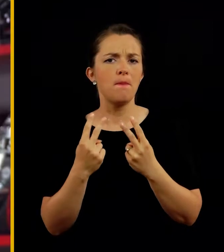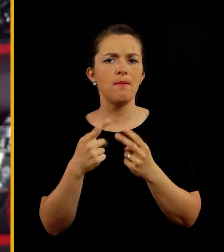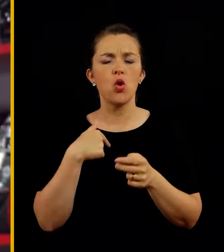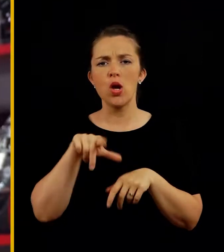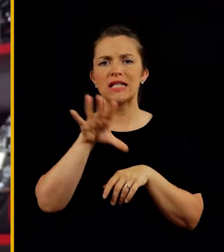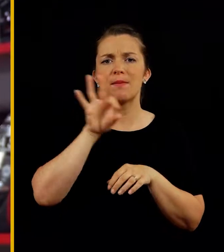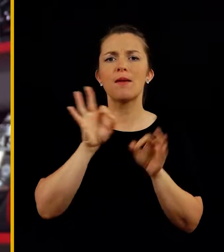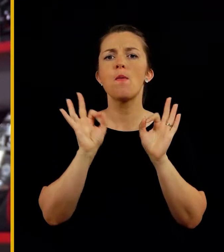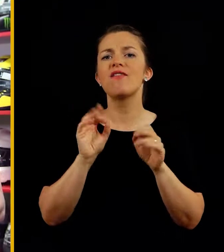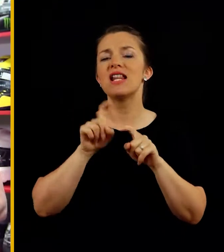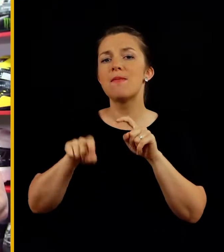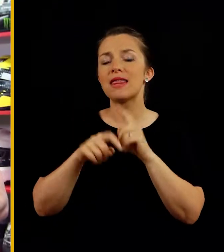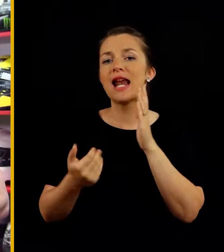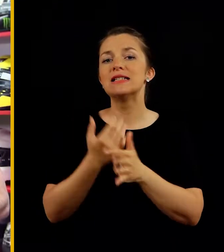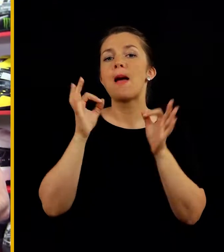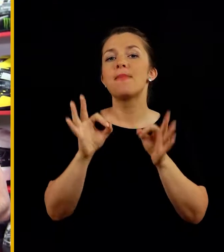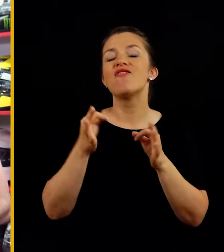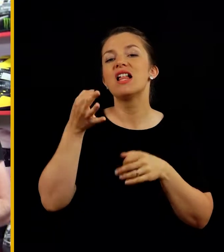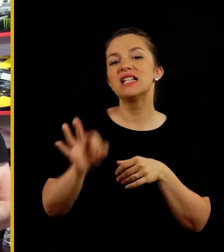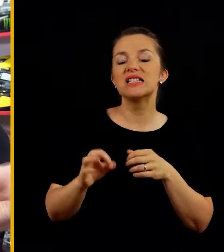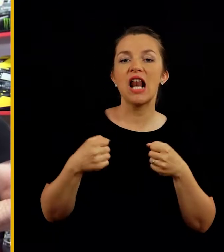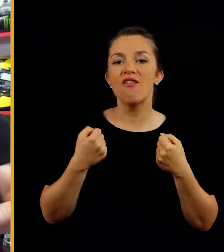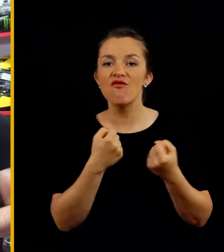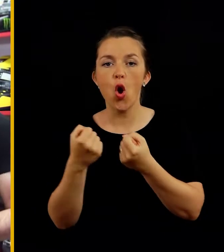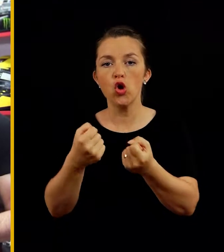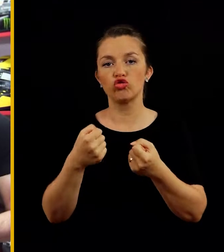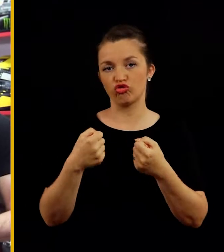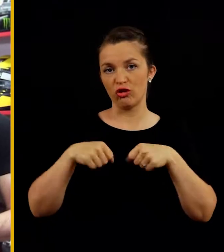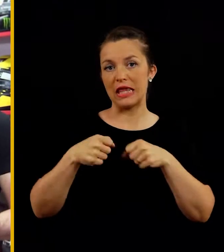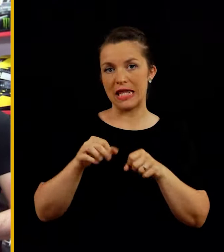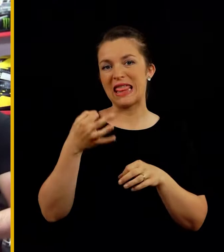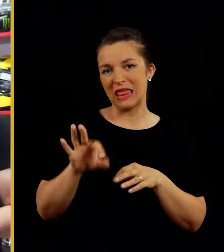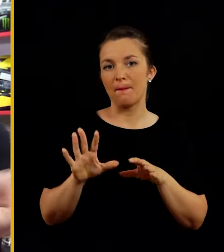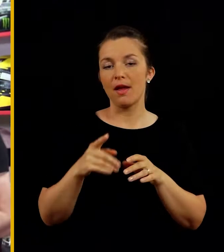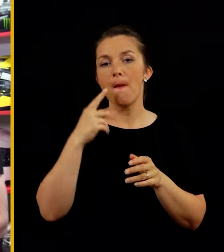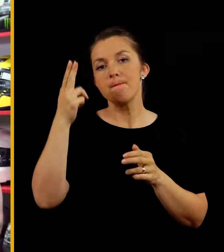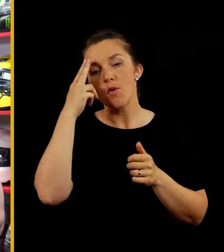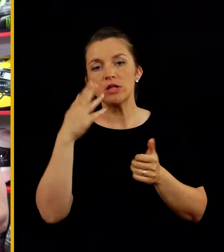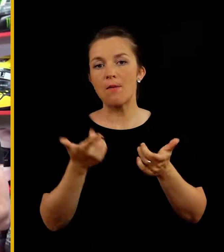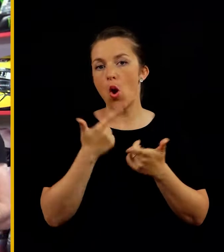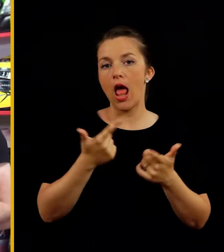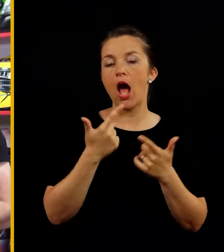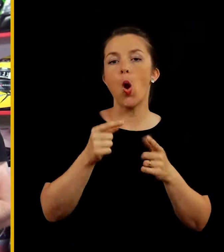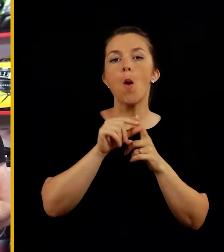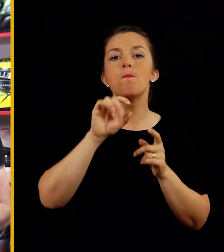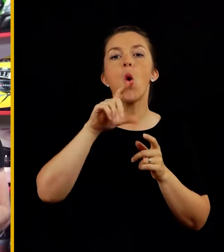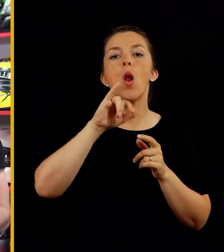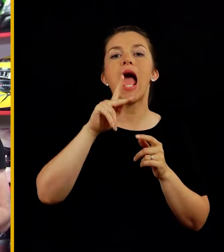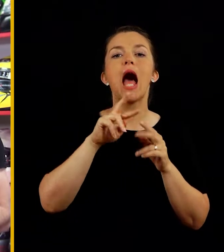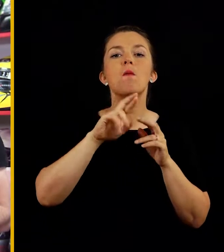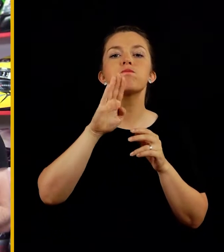pomembno, da se izberamo pravilni materijal za pravilni stil vožnje, za pravilni tip vožnje. Skratka, poznamo lahko